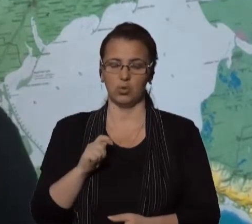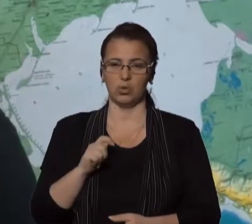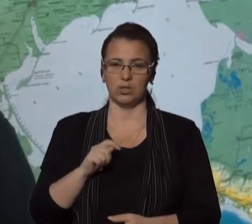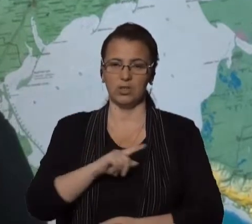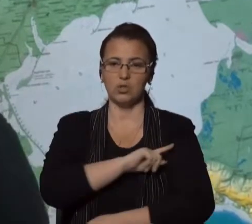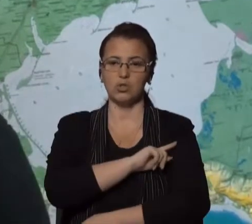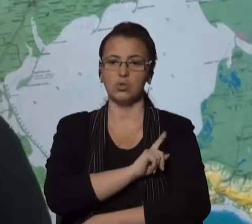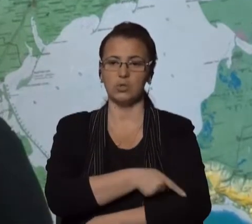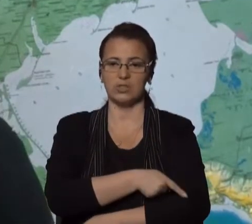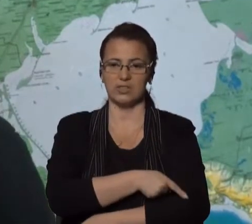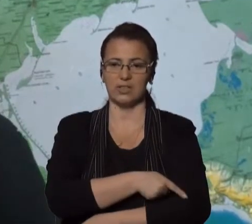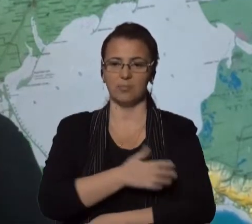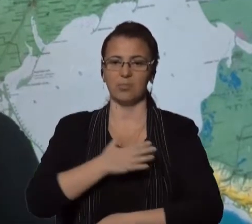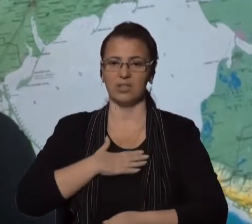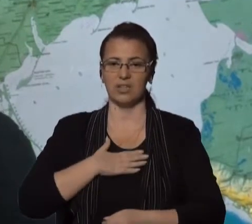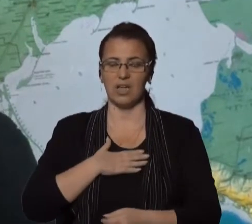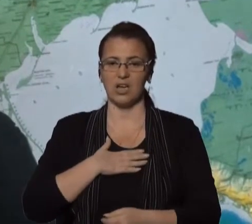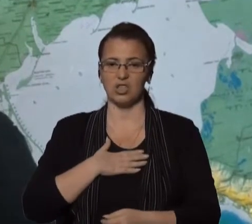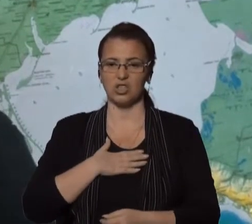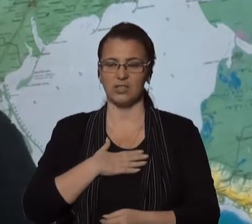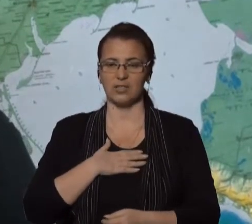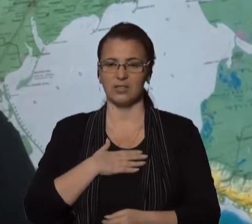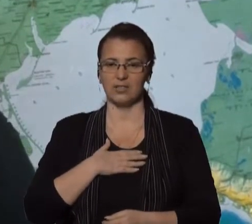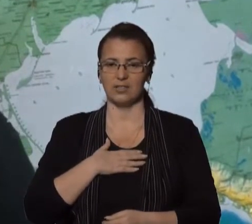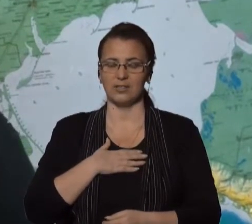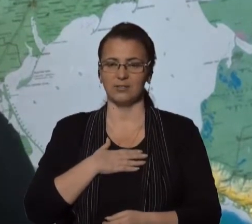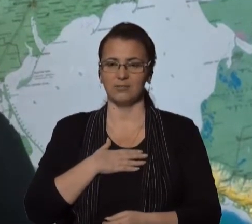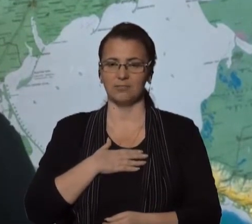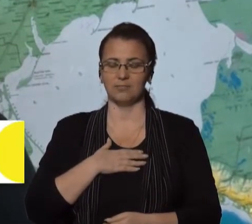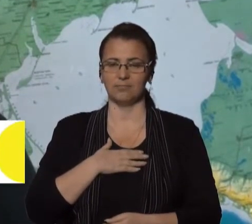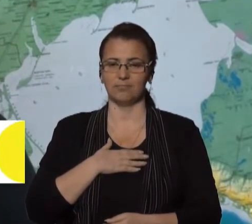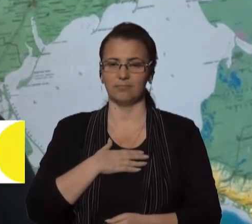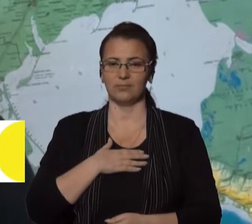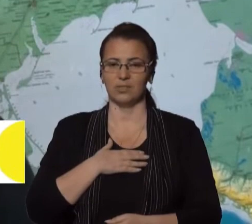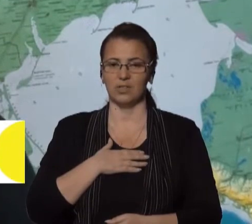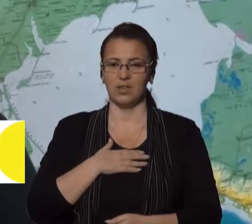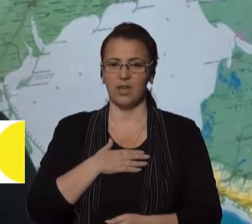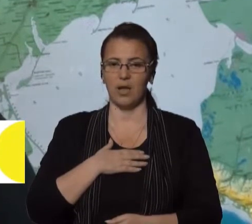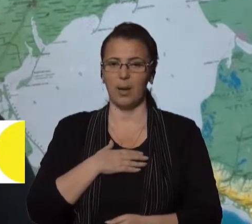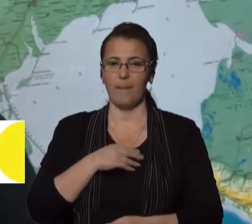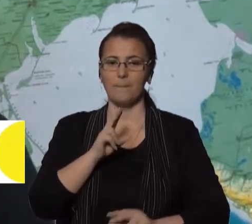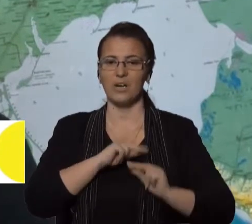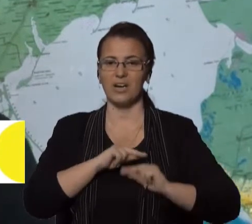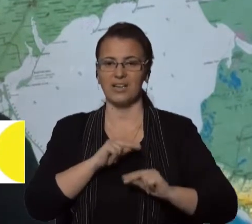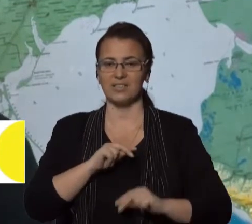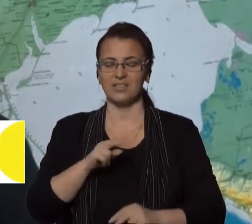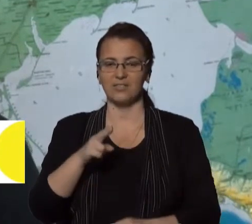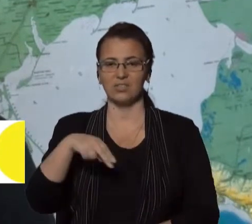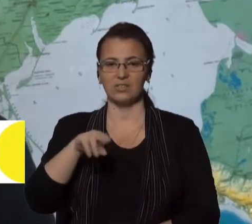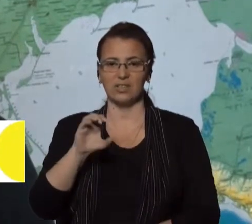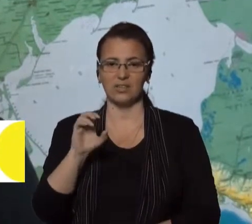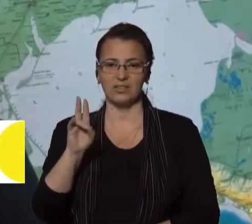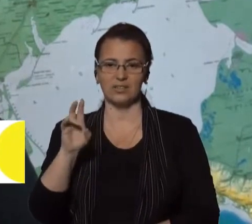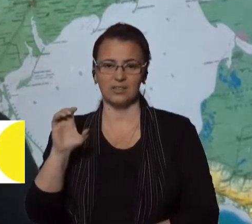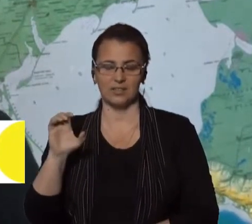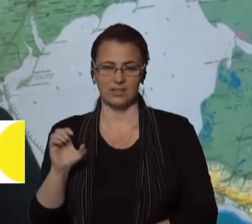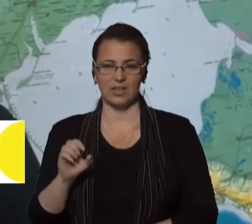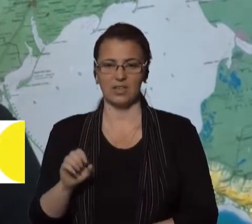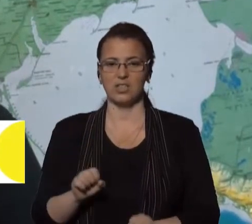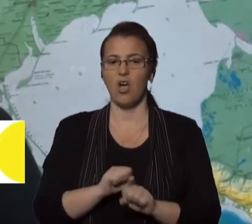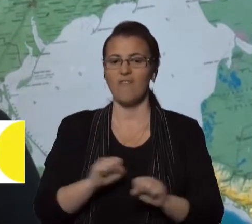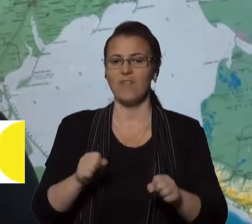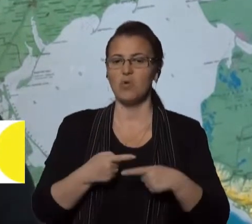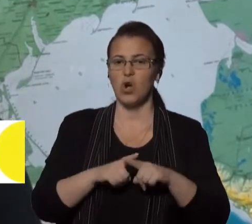Зусиллями наших піротехнічних підрозділів Державної служби на звичайній ситуації, вибухотехніків Національної поліції,